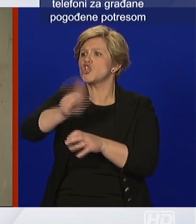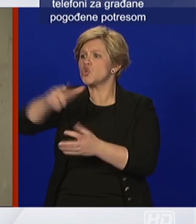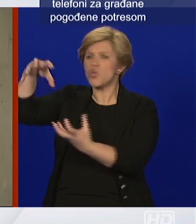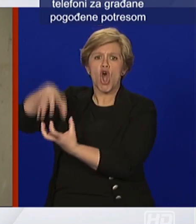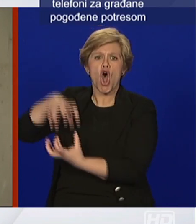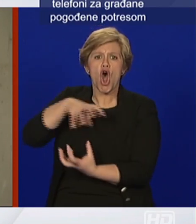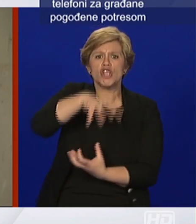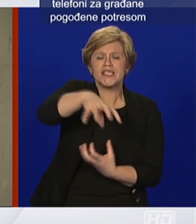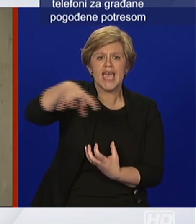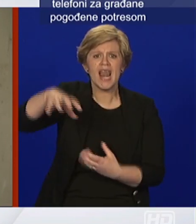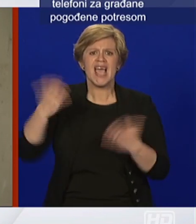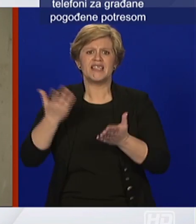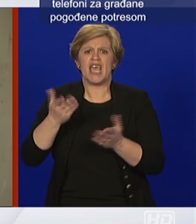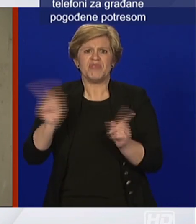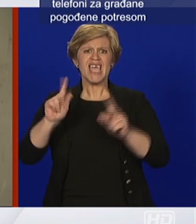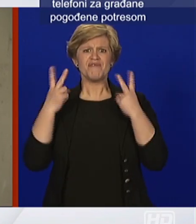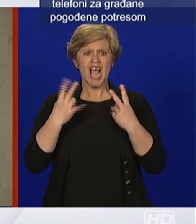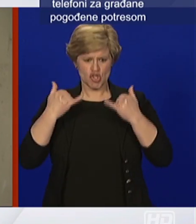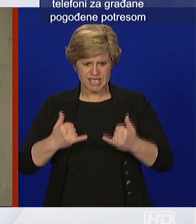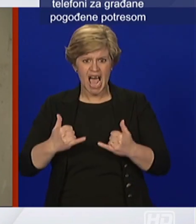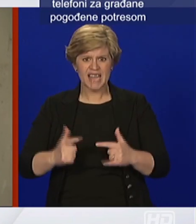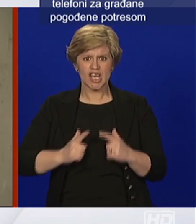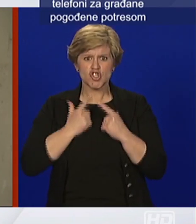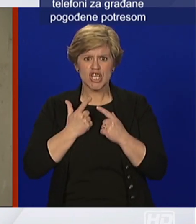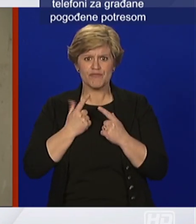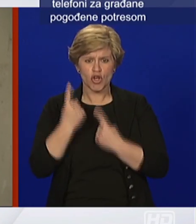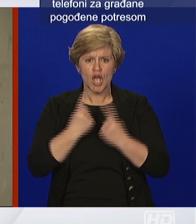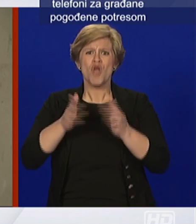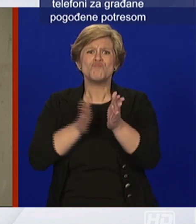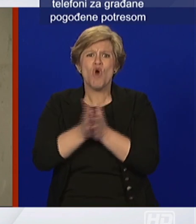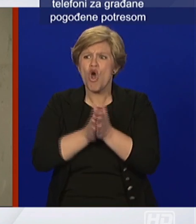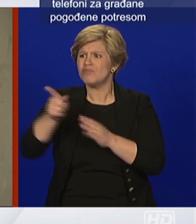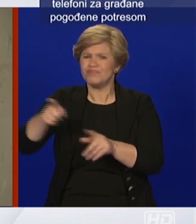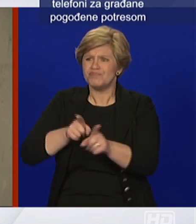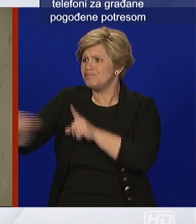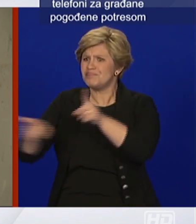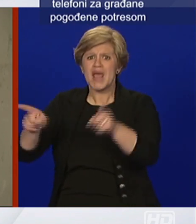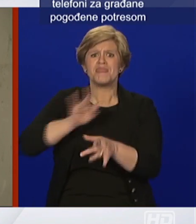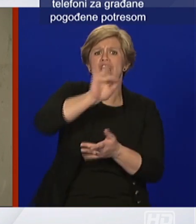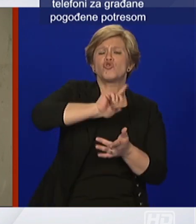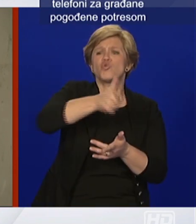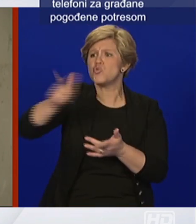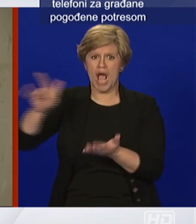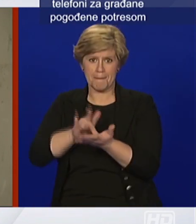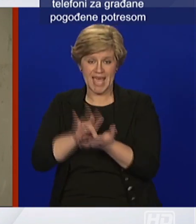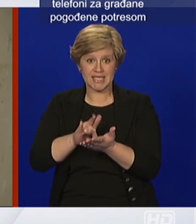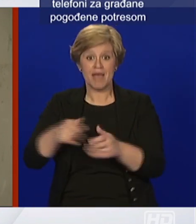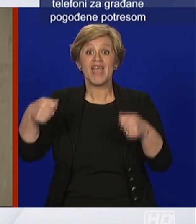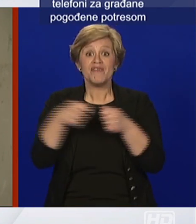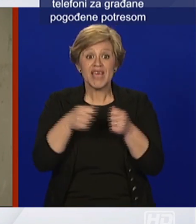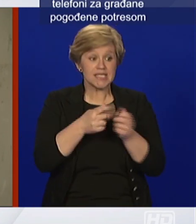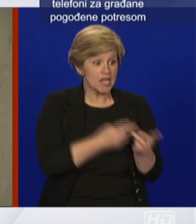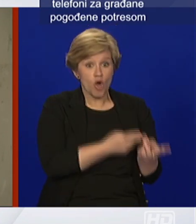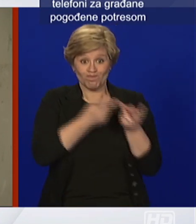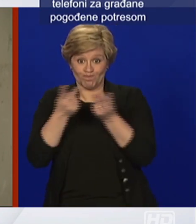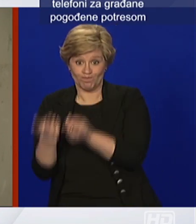preraspodijele na druge poslove. Što se tiče teretnog prometa, dakle obskrbe,